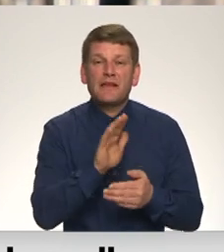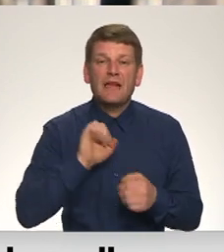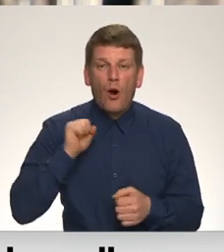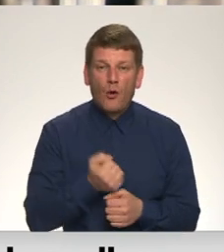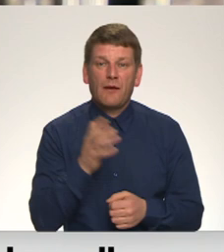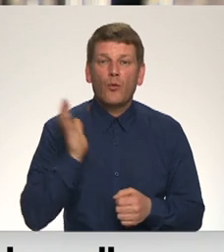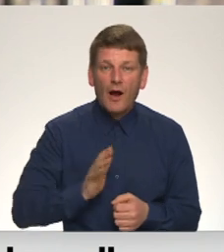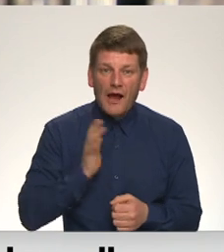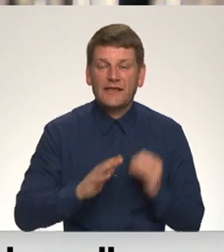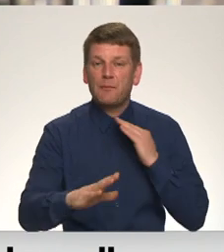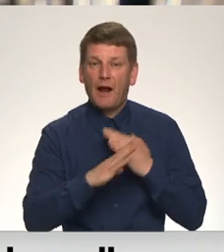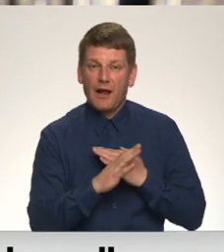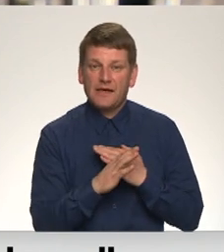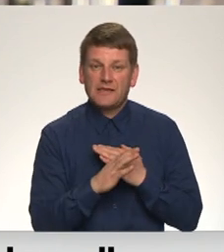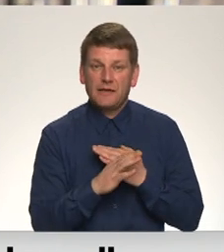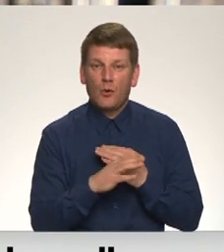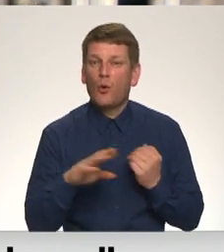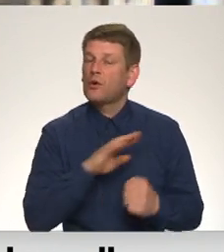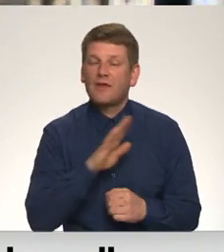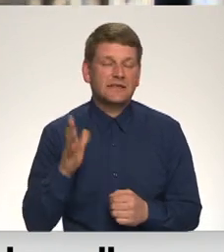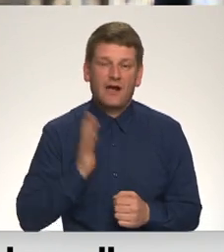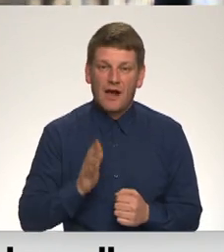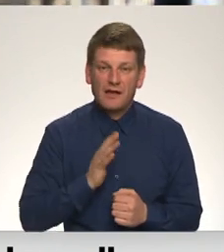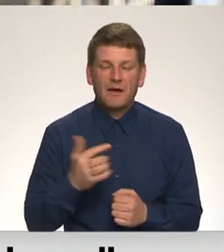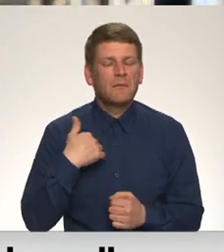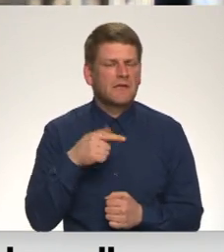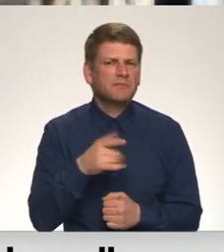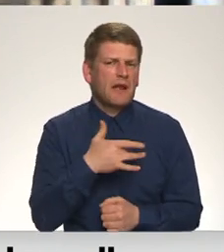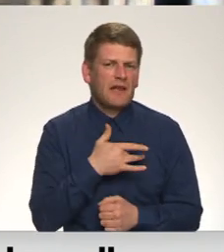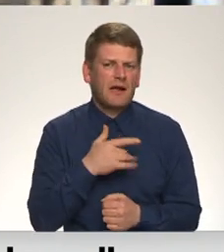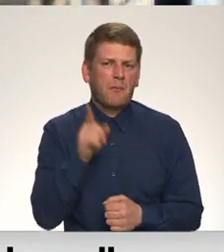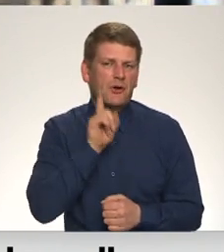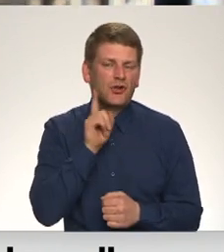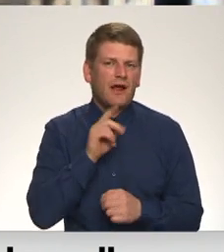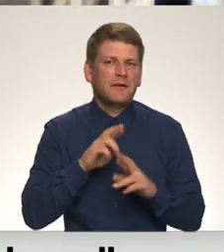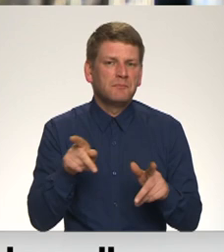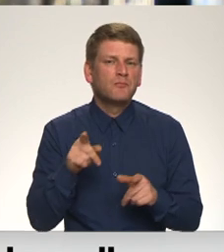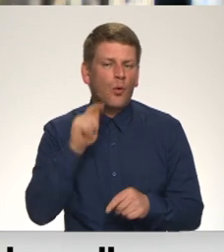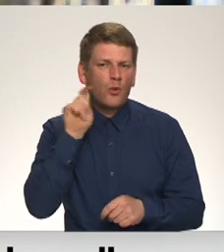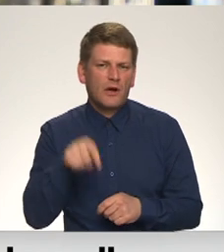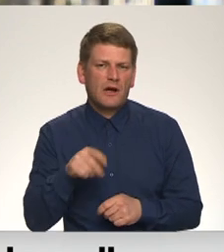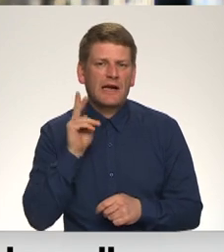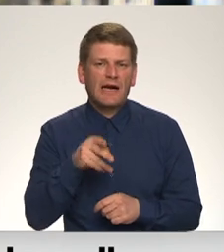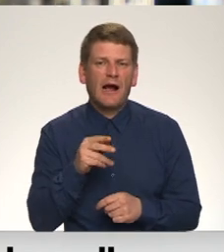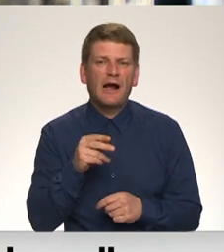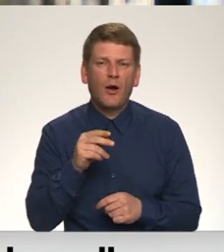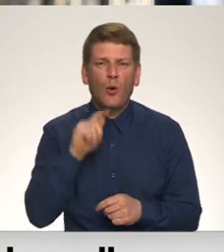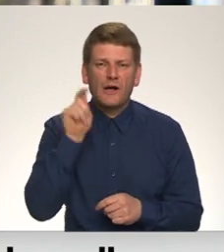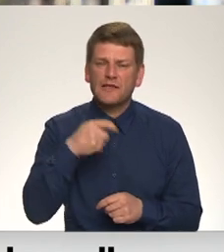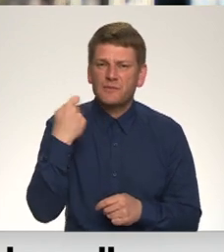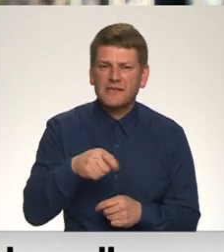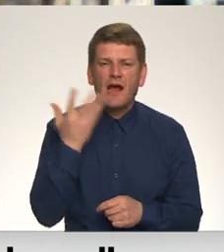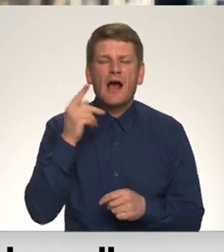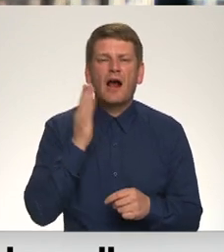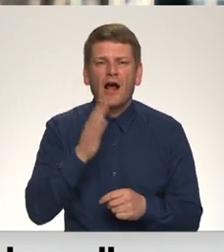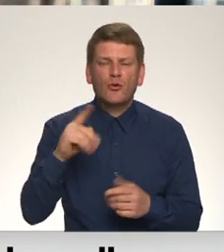gaidīja palīdzību un nesagaidīja. Tas, man liekas, saka pašu laiku Ukraina un ka Zelenskis. Katrīz, kad